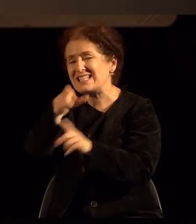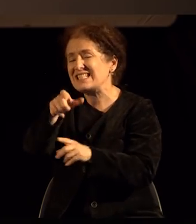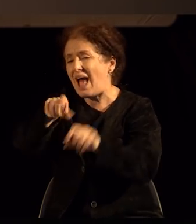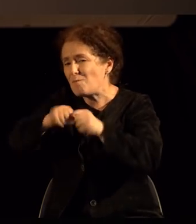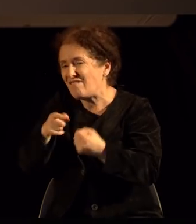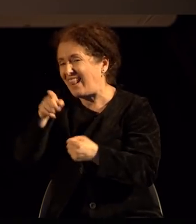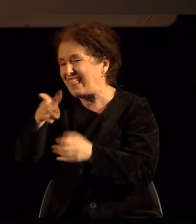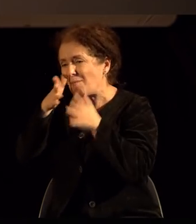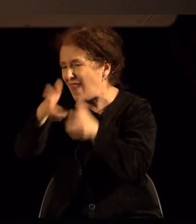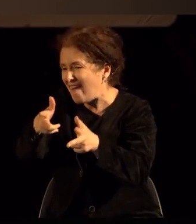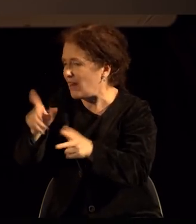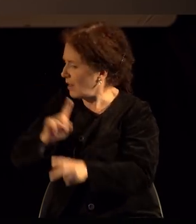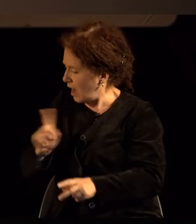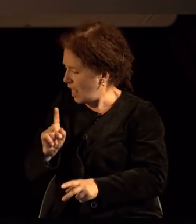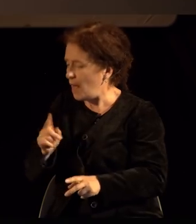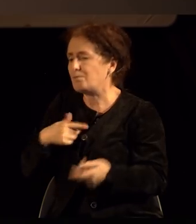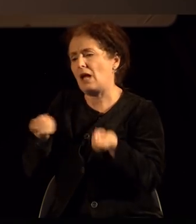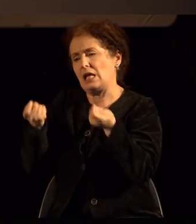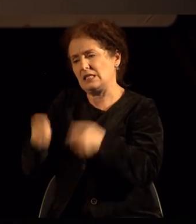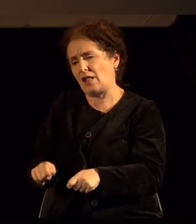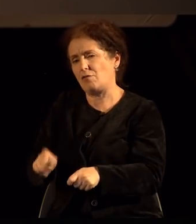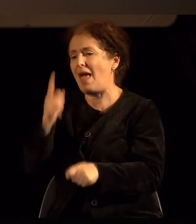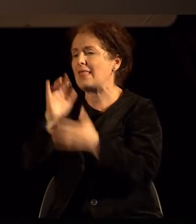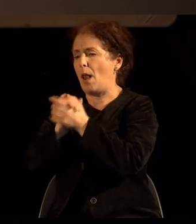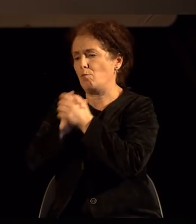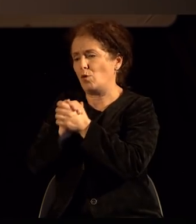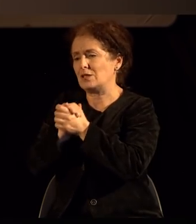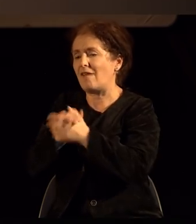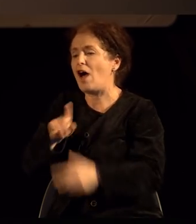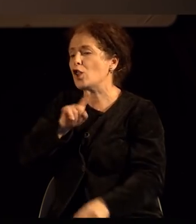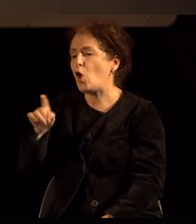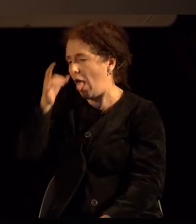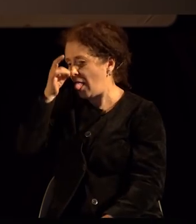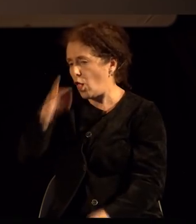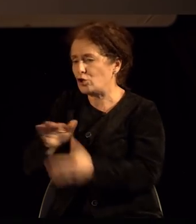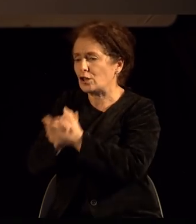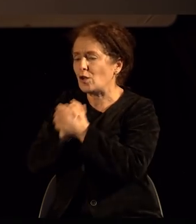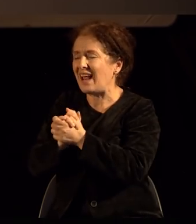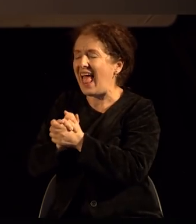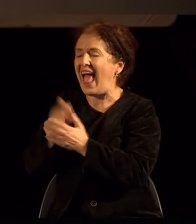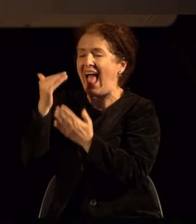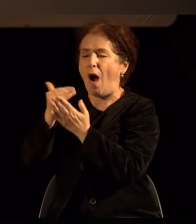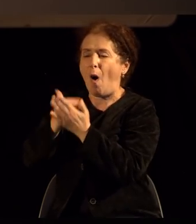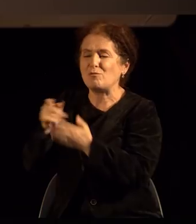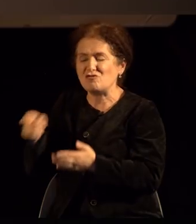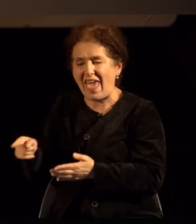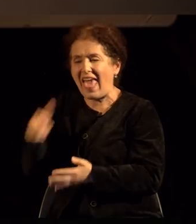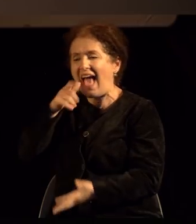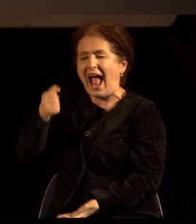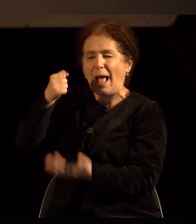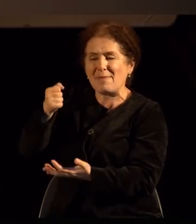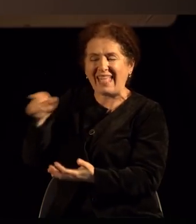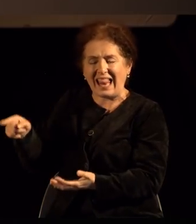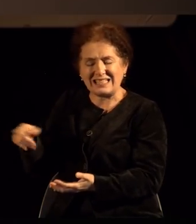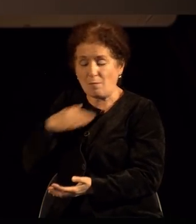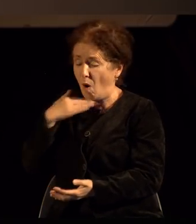да го заключам ова со еден поздрав кон лошите другар женја патриархат и капитализм кој што много ме